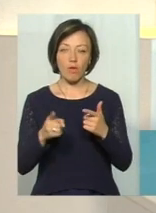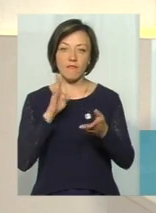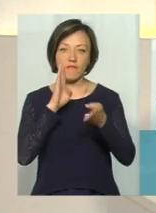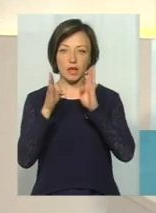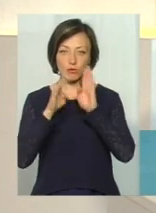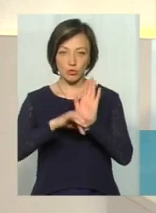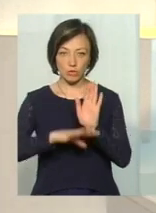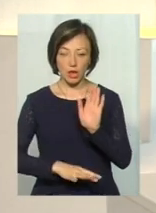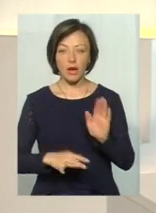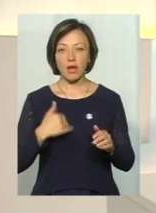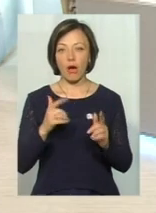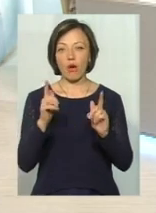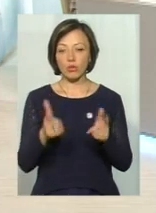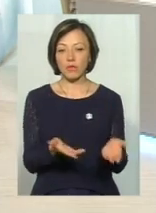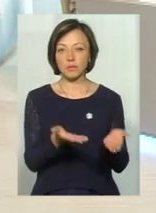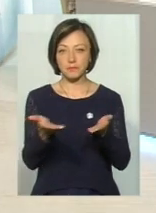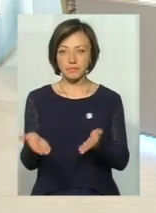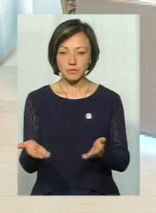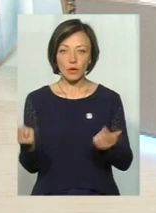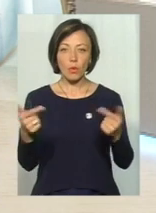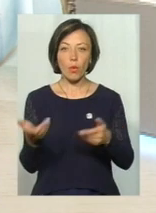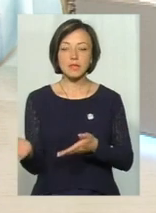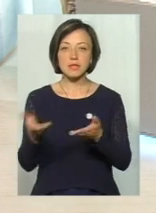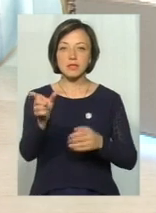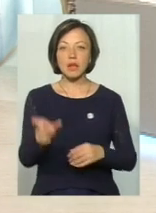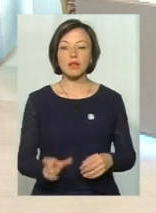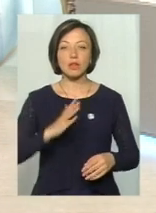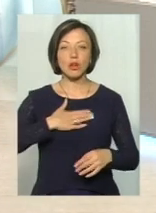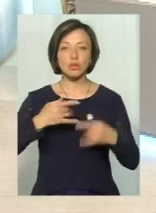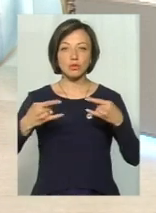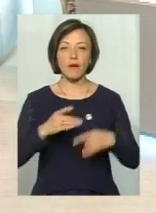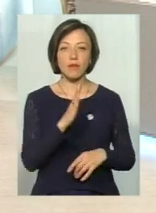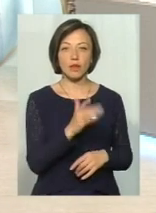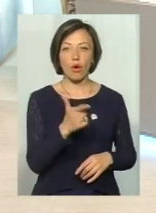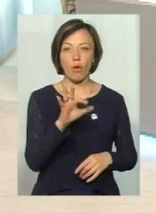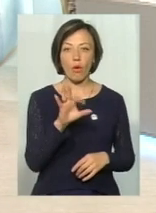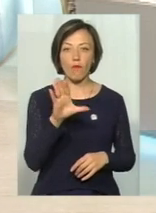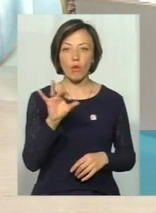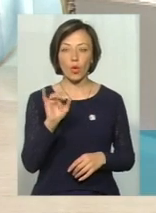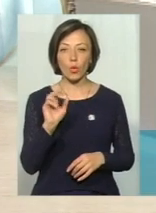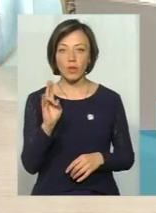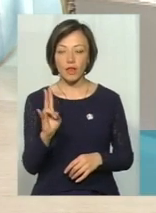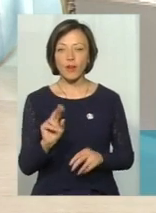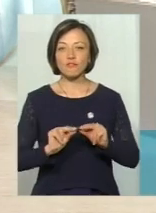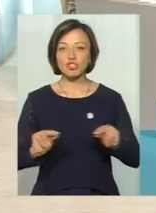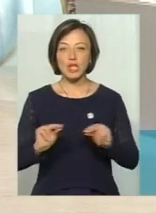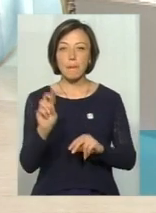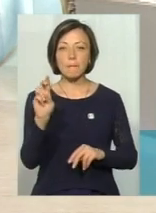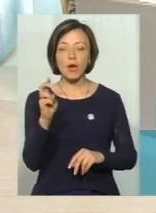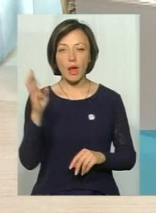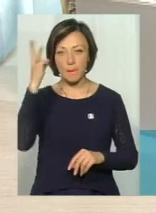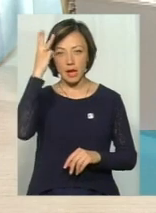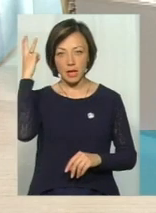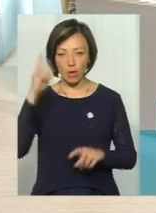Фейсбук. А я готова представити вам гостя нашої студії. Тож, знайомтесь, Валентин Говорун, вчитель біології Хмельницького колегіуму